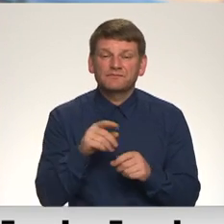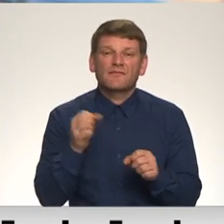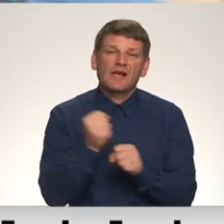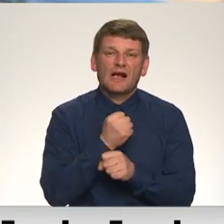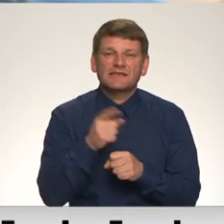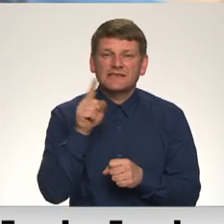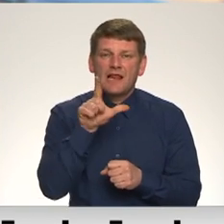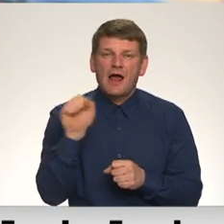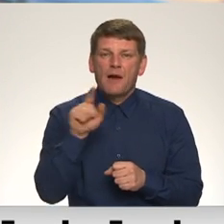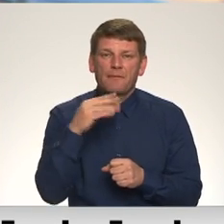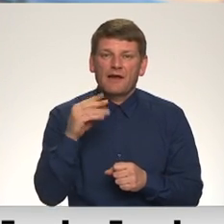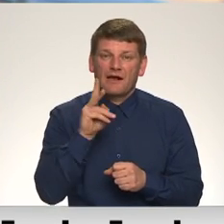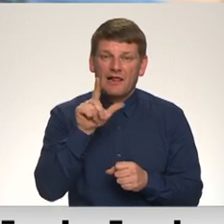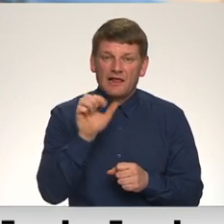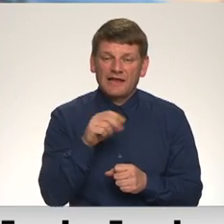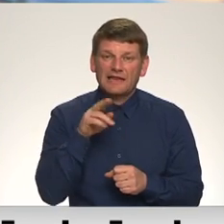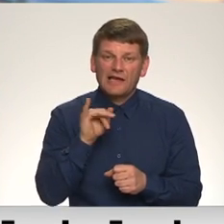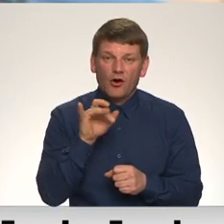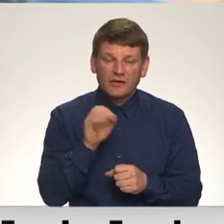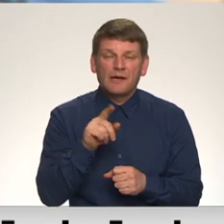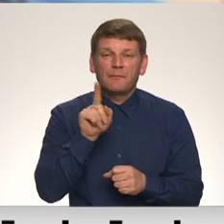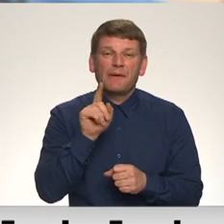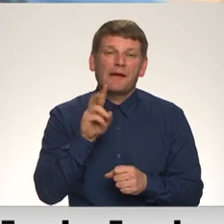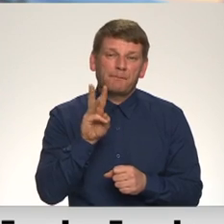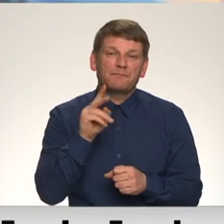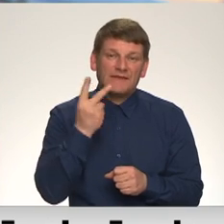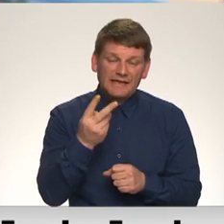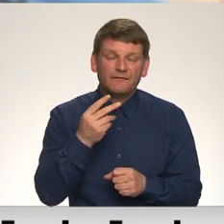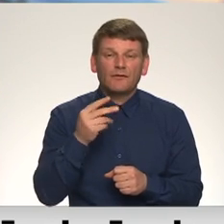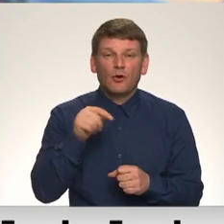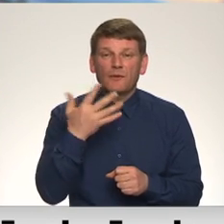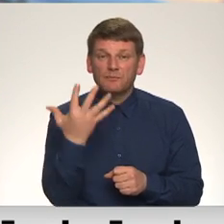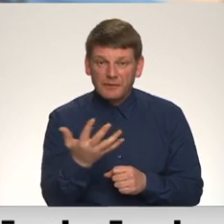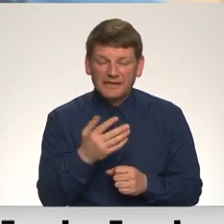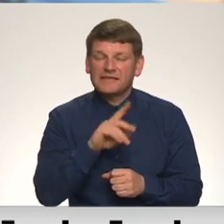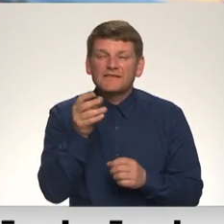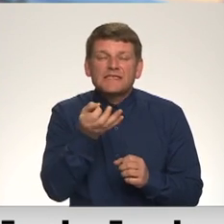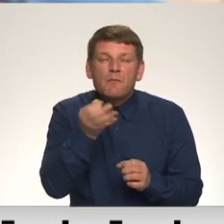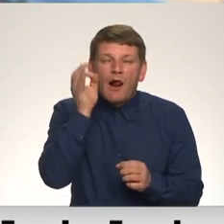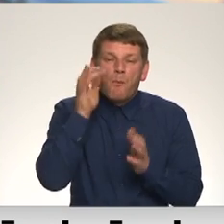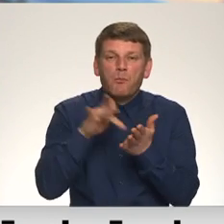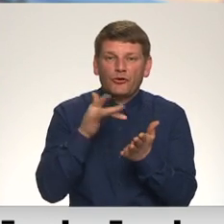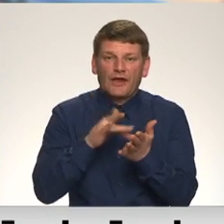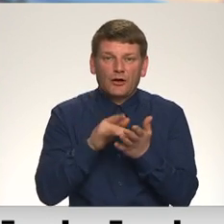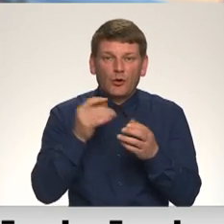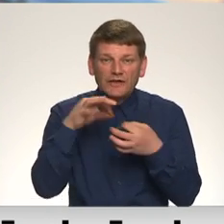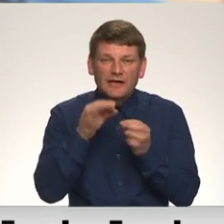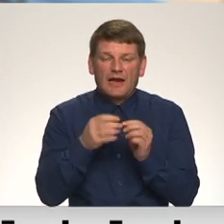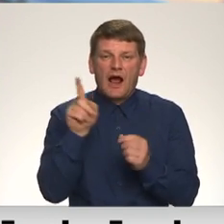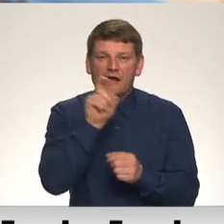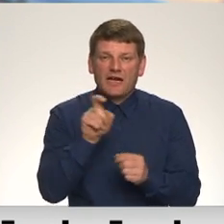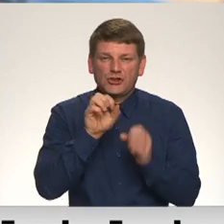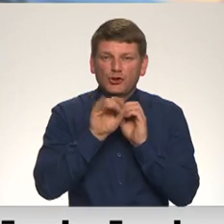slāpekļa dioksīts, gan PM2,5, pat pašas smalkākās putekļu daļiņas airasoli,